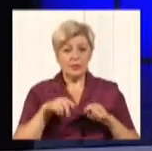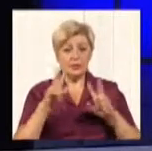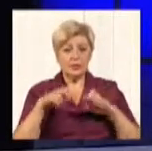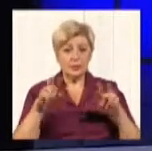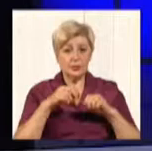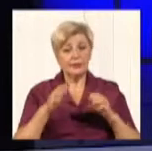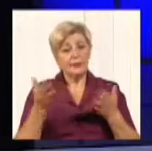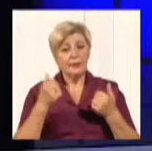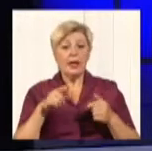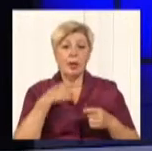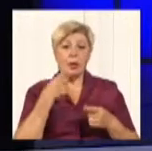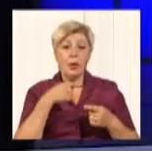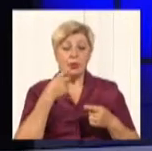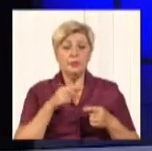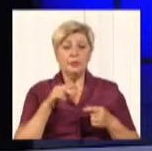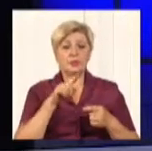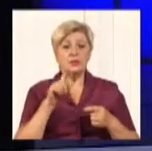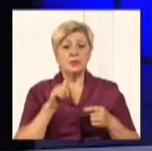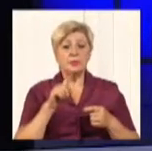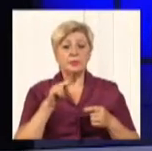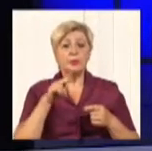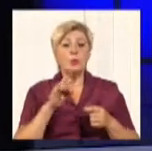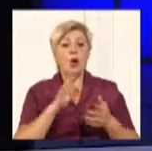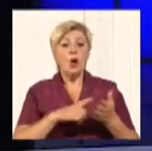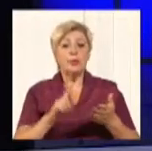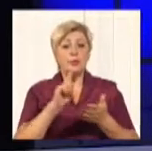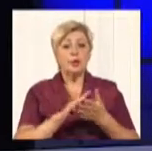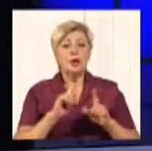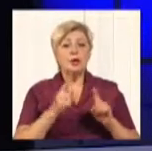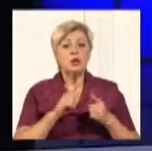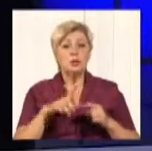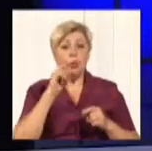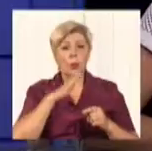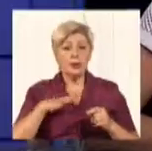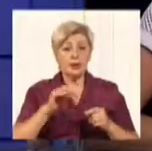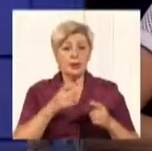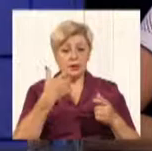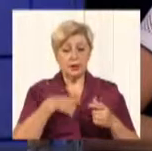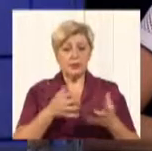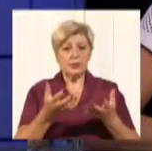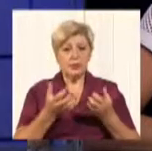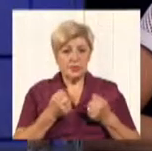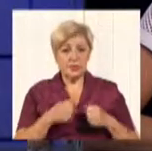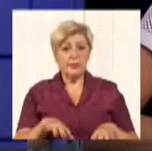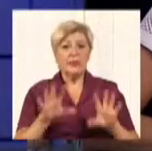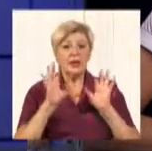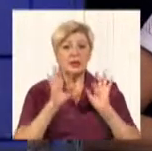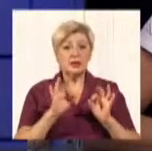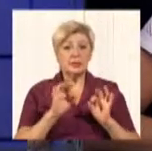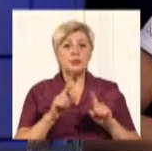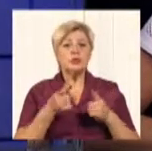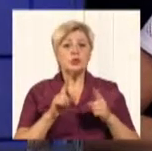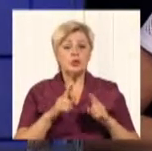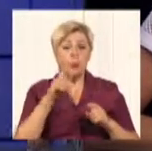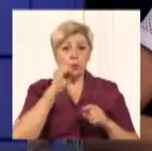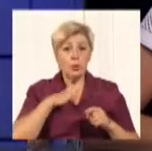давайте поговоримо про зобов'язання. Що це за зобов'язання і чому Україна на себе їх взяла? Ну, насправді, чому Україна їх